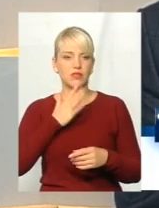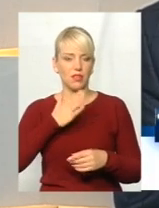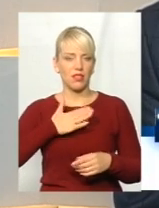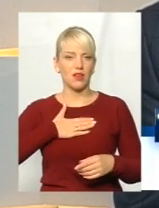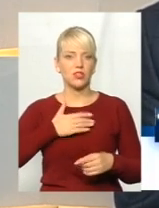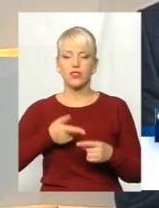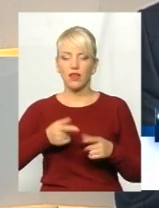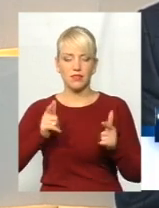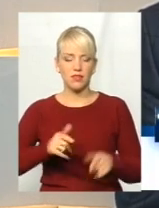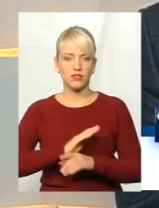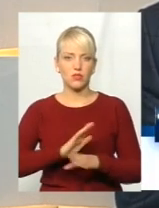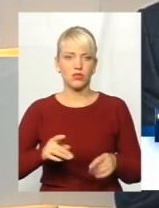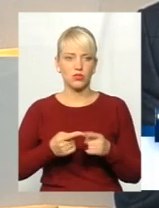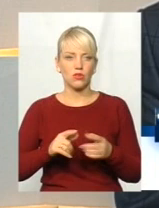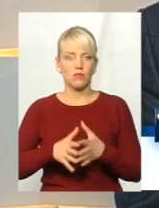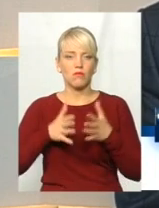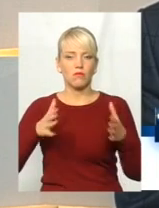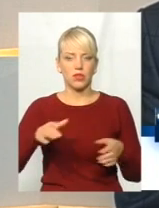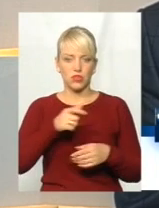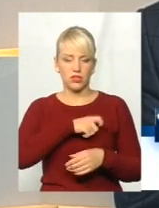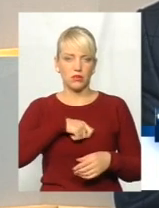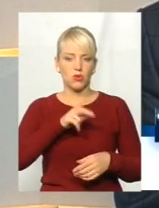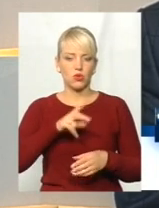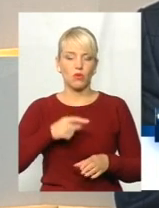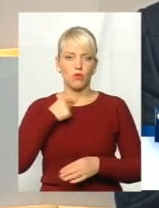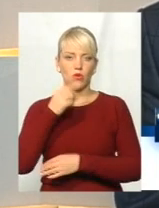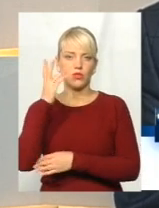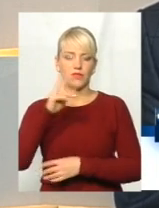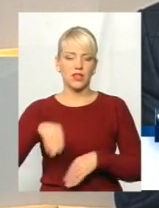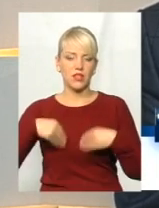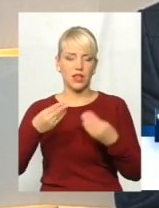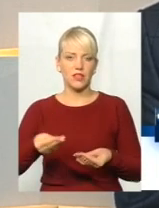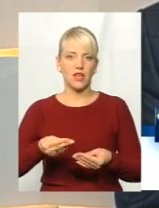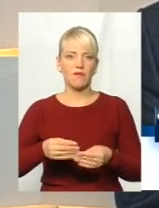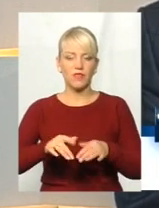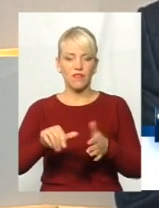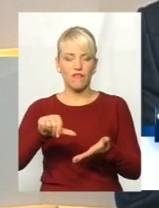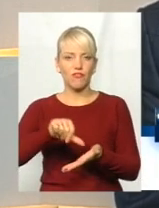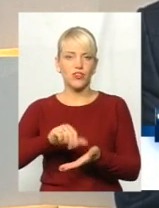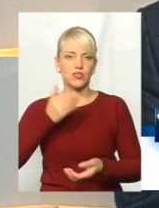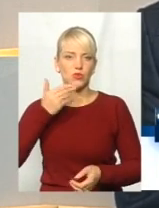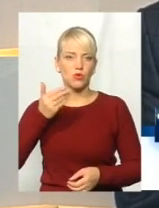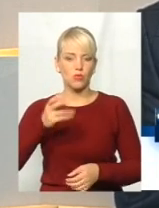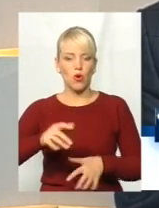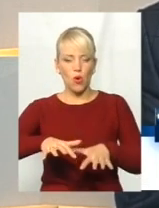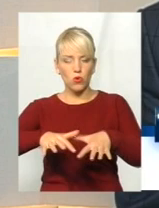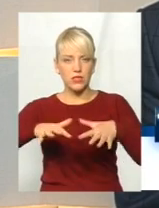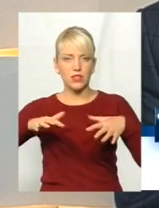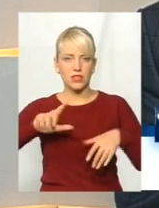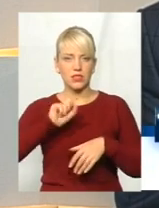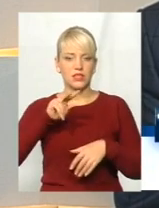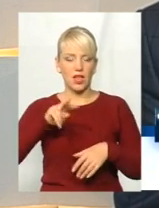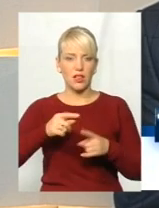з тією більшістю, яка сьогодні проголосувала на дання виступу в сесійній залі нашому місцевому органу